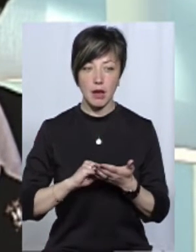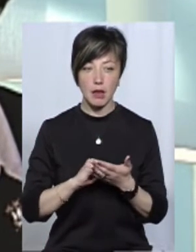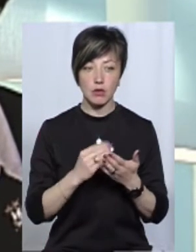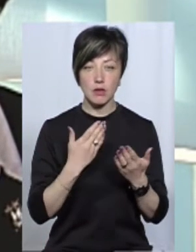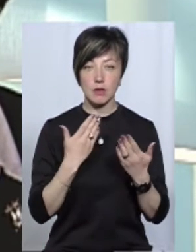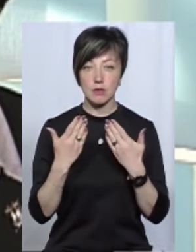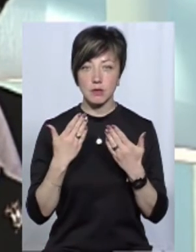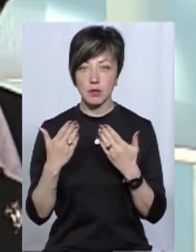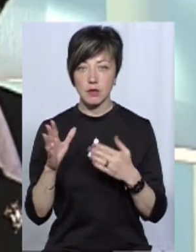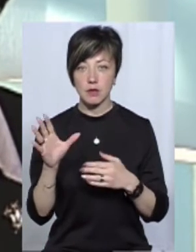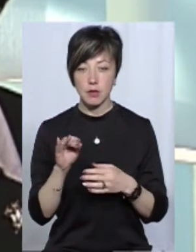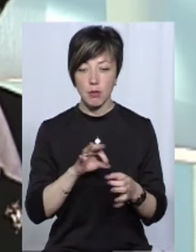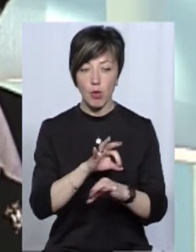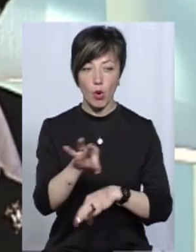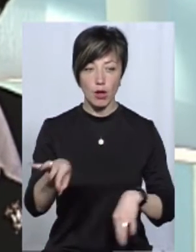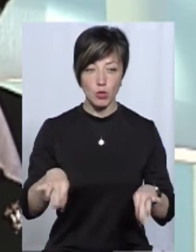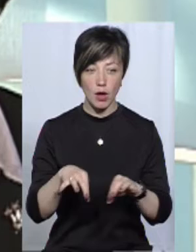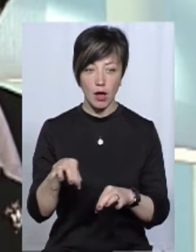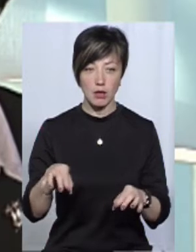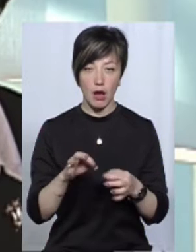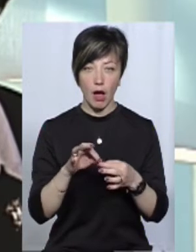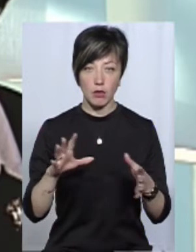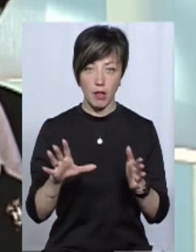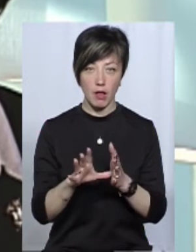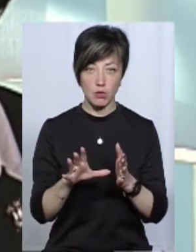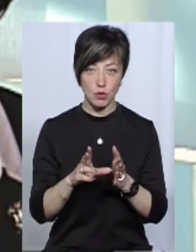підходи до проєктування атомних енергетістанцій.